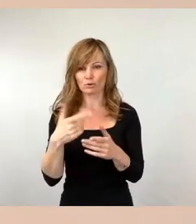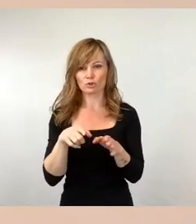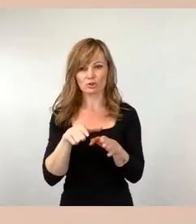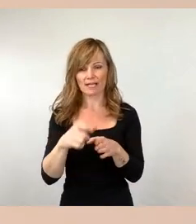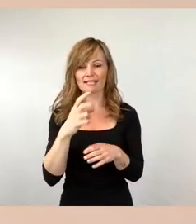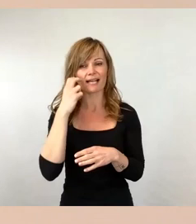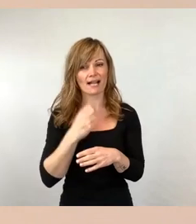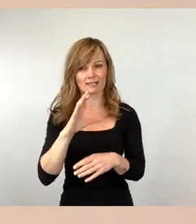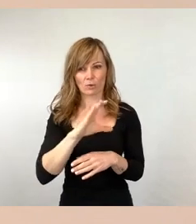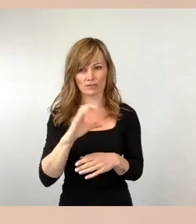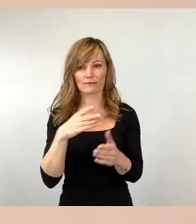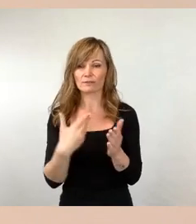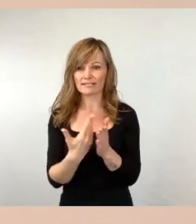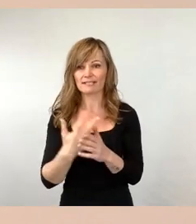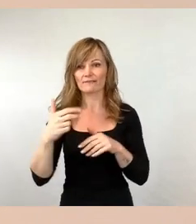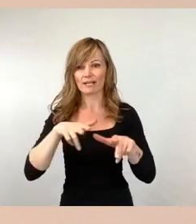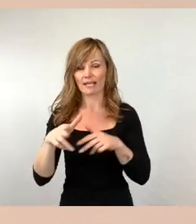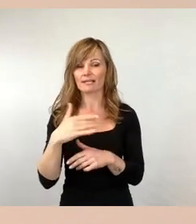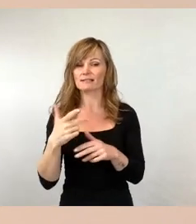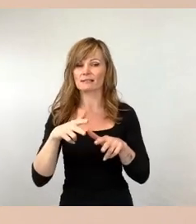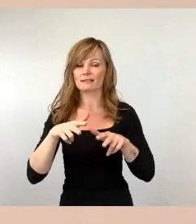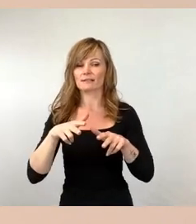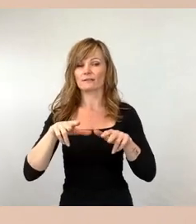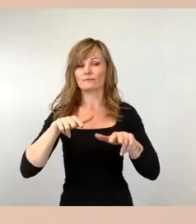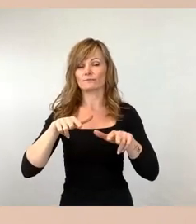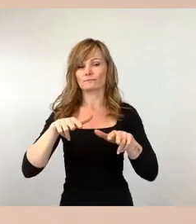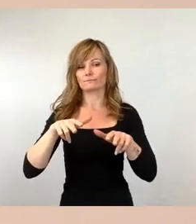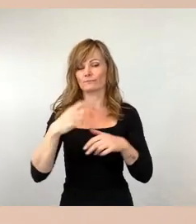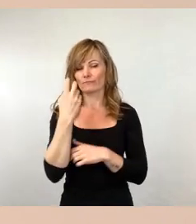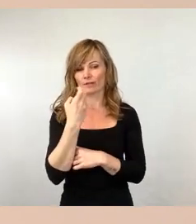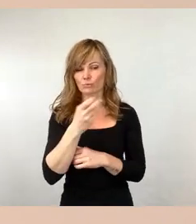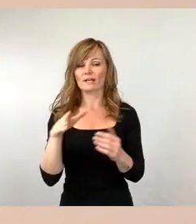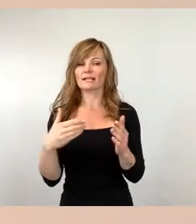Verkehrsversuch mit der Umweltspur in Alt-Kotta gibt es ein Konzept fürs Monitoring.